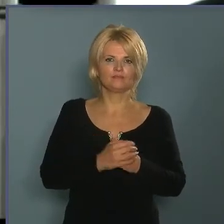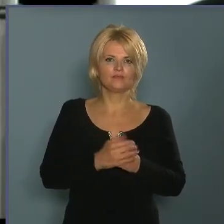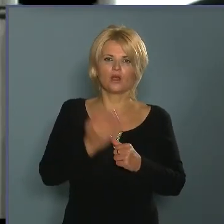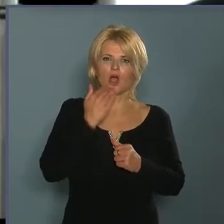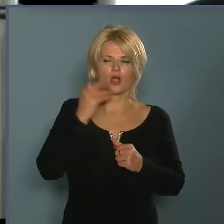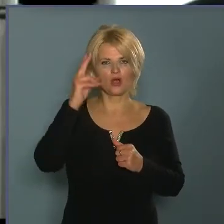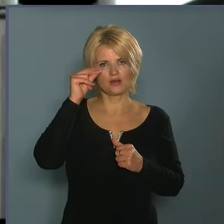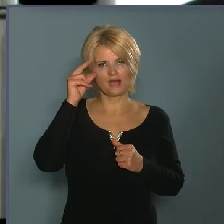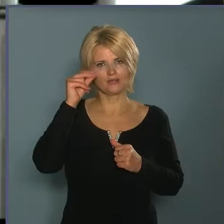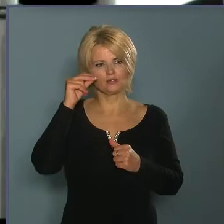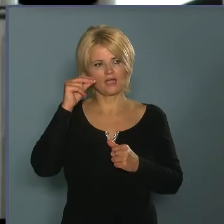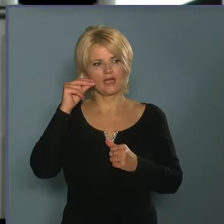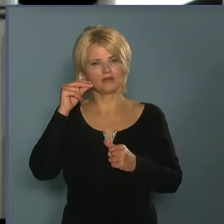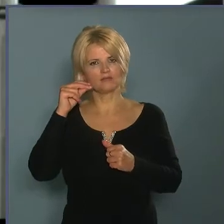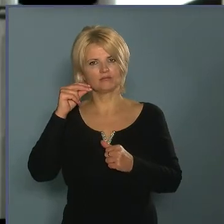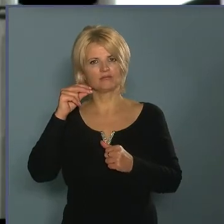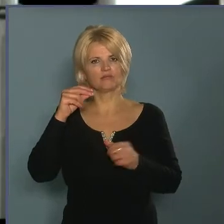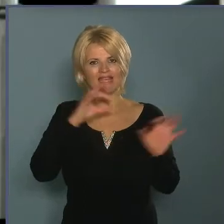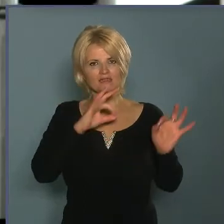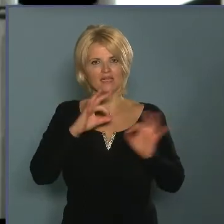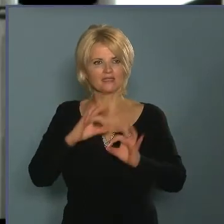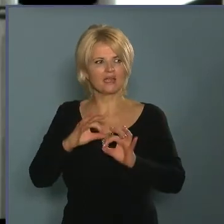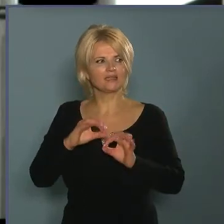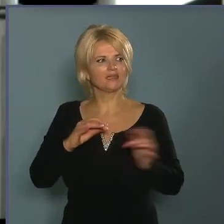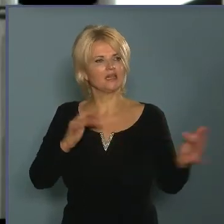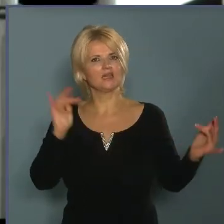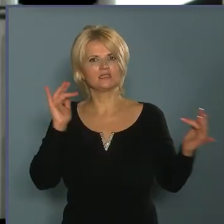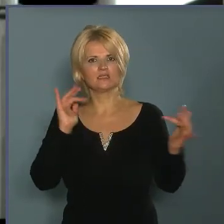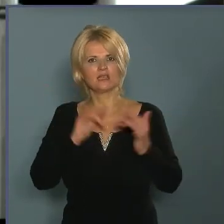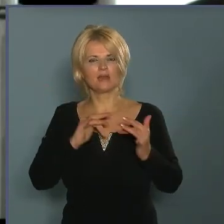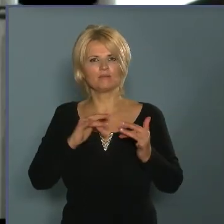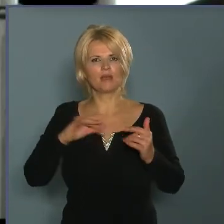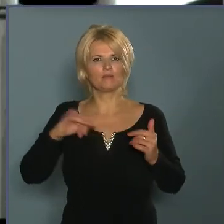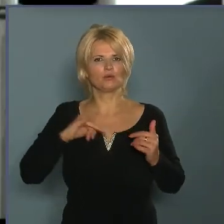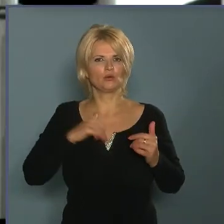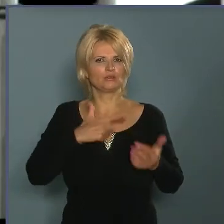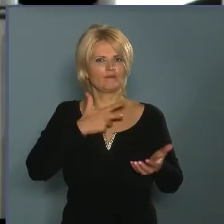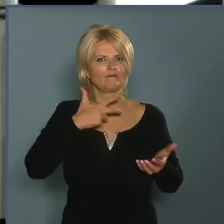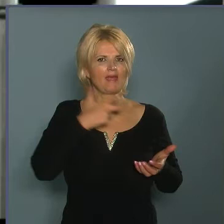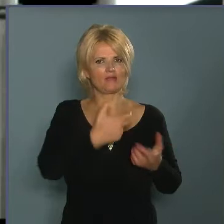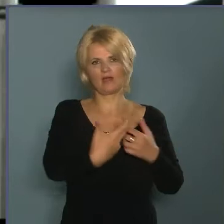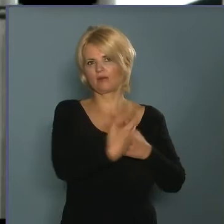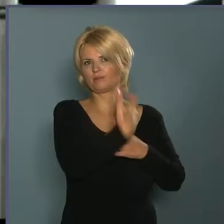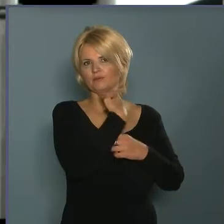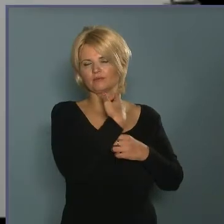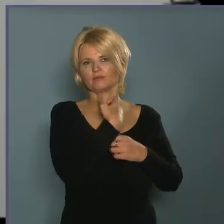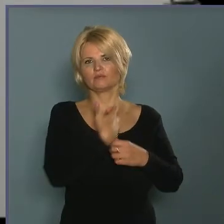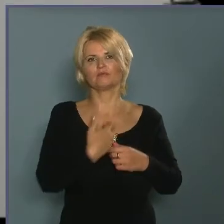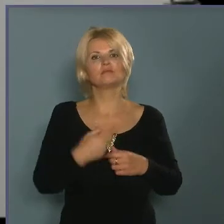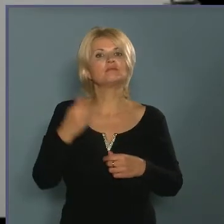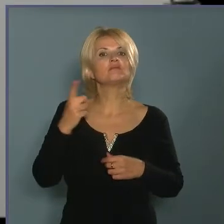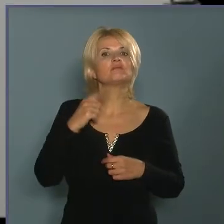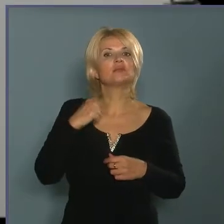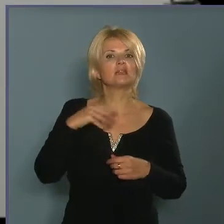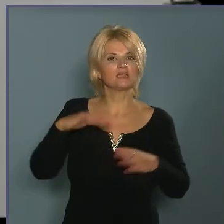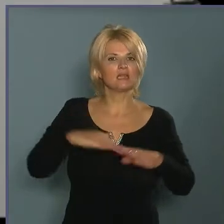előránt egy fegyvert, vagy valami olyasmit, ami fegyvernek tekinthető, vagy annak gyanítható? Így van, a